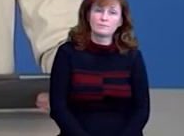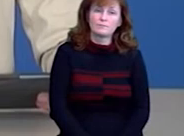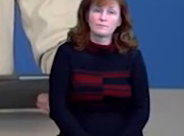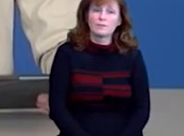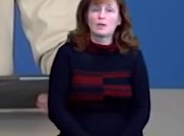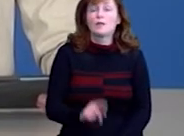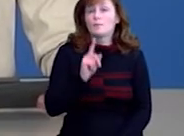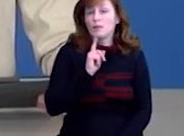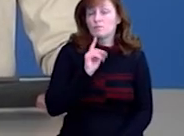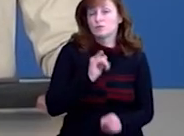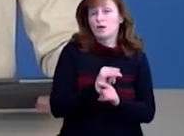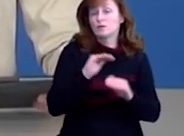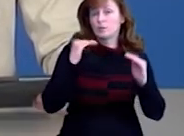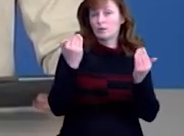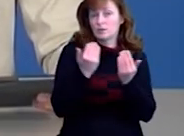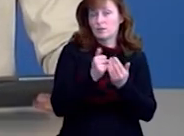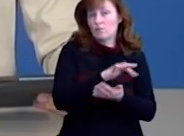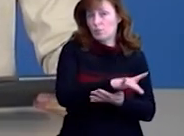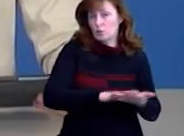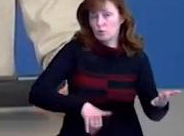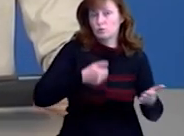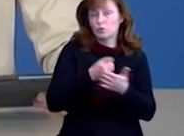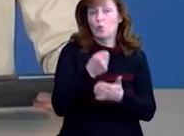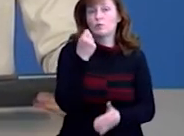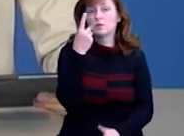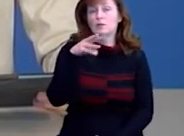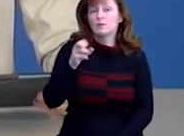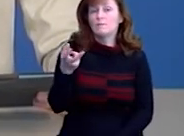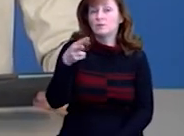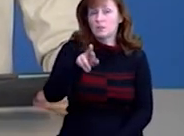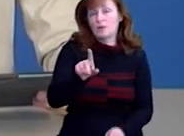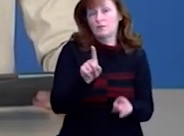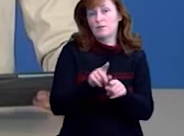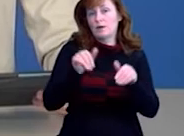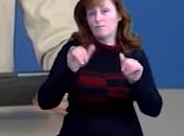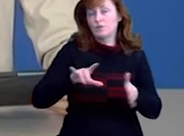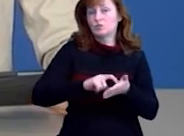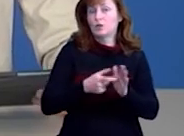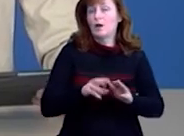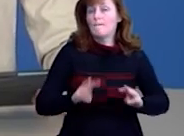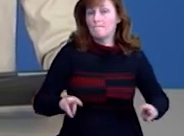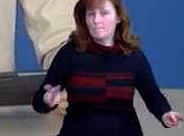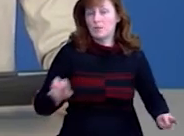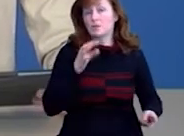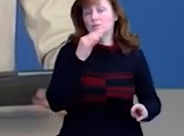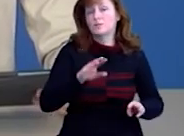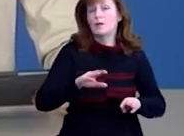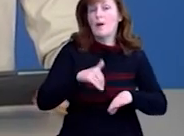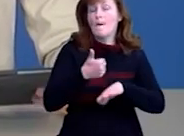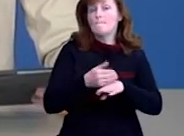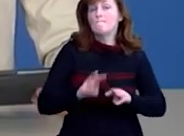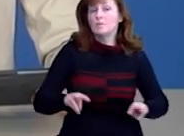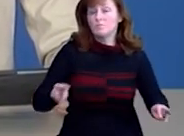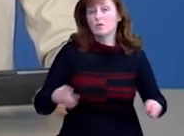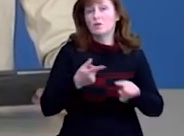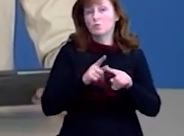Тим часом карантин в Україні продовжили до 11 травня, так вирішив Кабмін. Як розповів прем'єр Денис Шмигаль, зробили